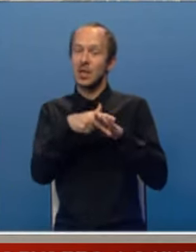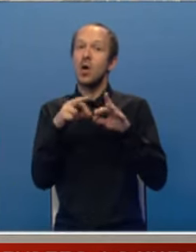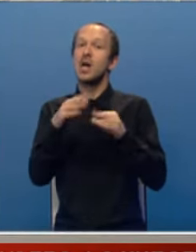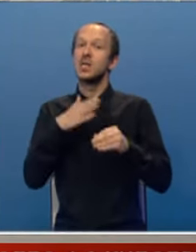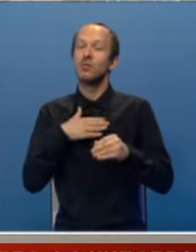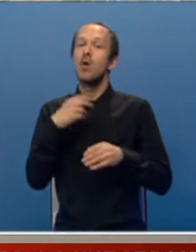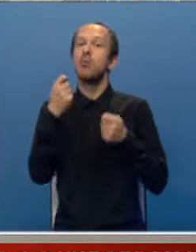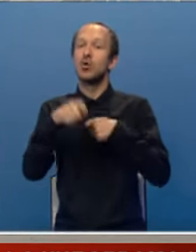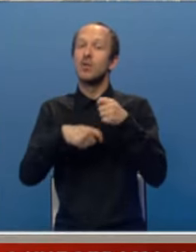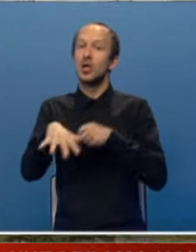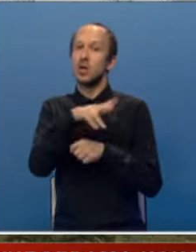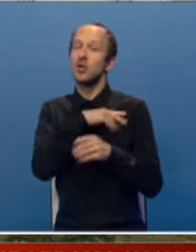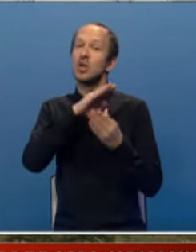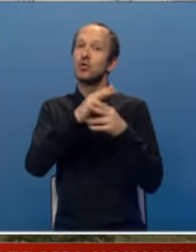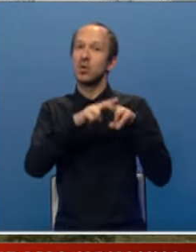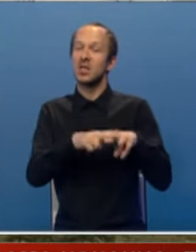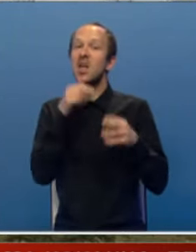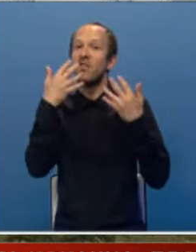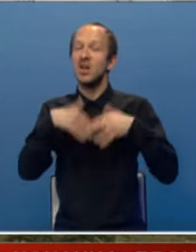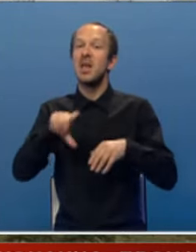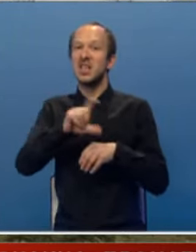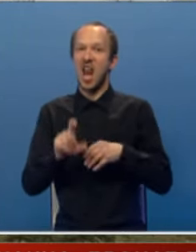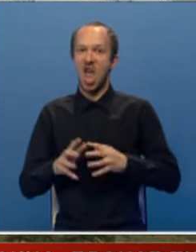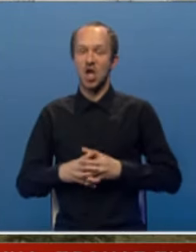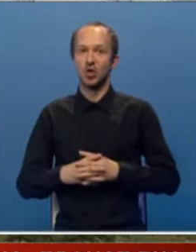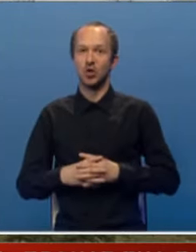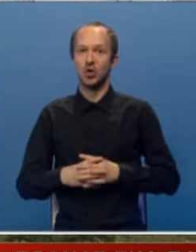svoje pogone u poslovnoj zoni imaće između ostalih i firma iz Italije.